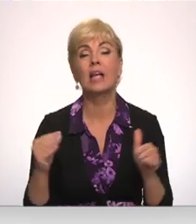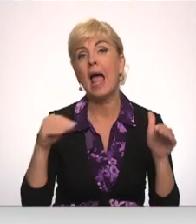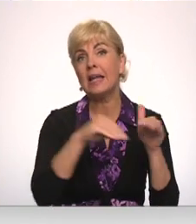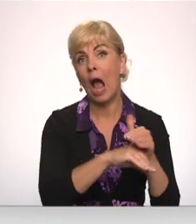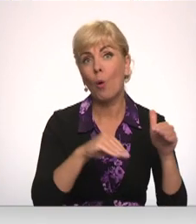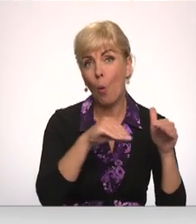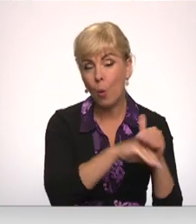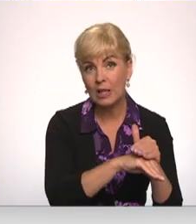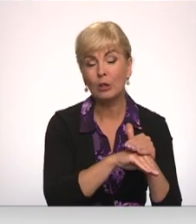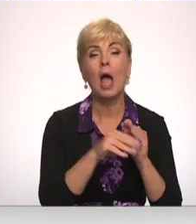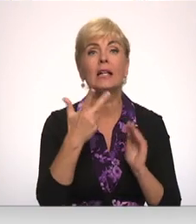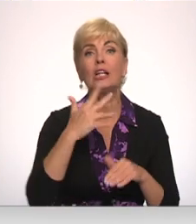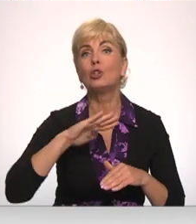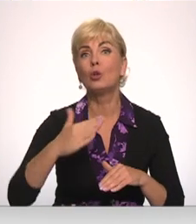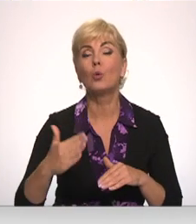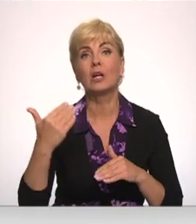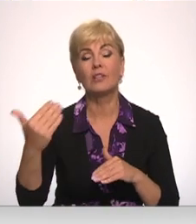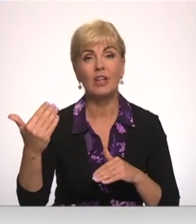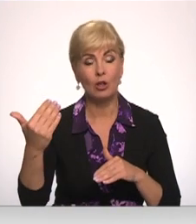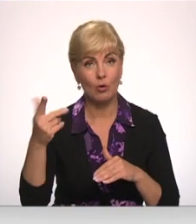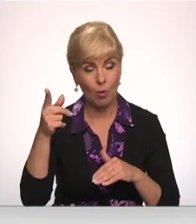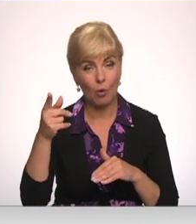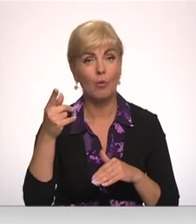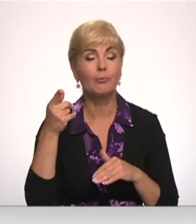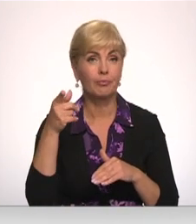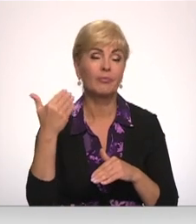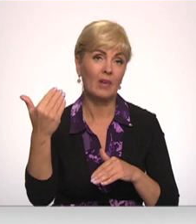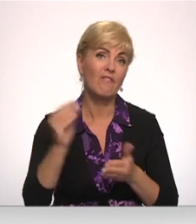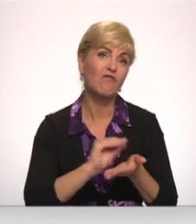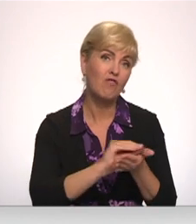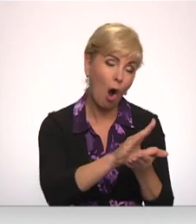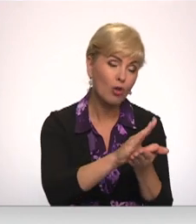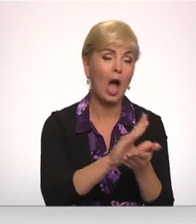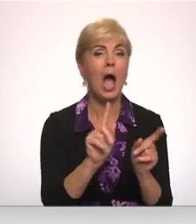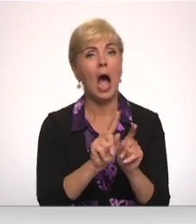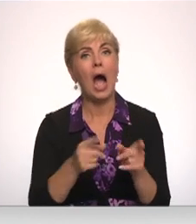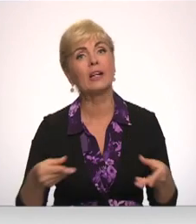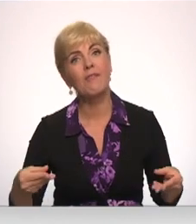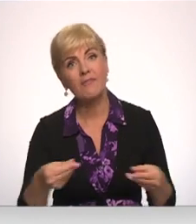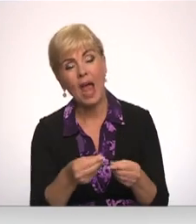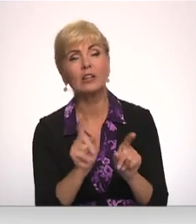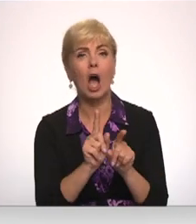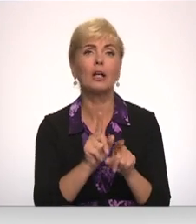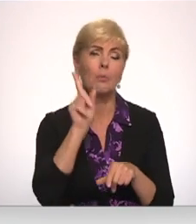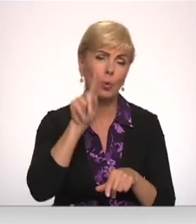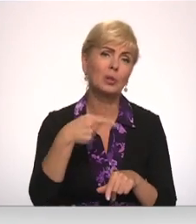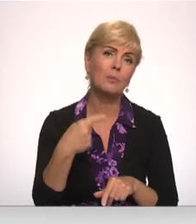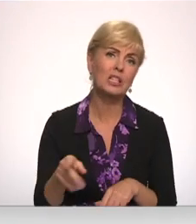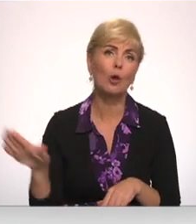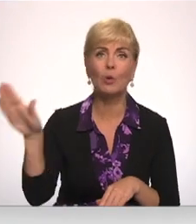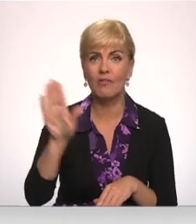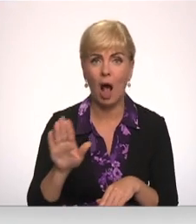šajā trīs jūru iniciatīvas fondā, kur, protams, iemaksas veic arī citas valstis un arī